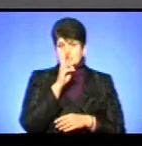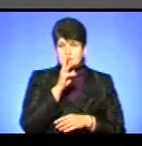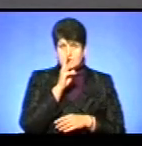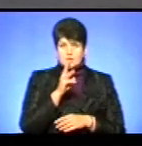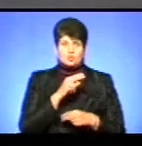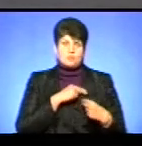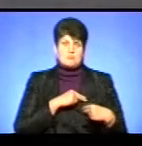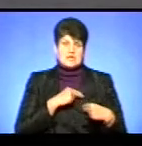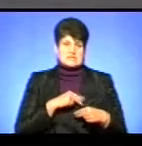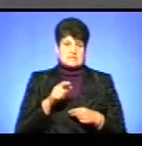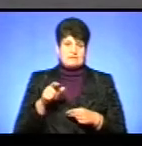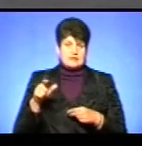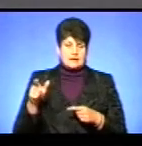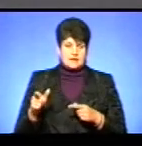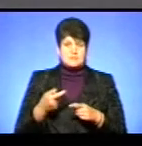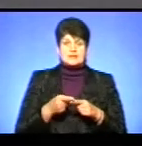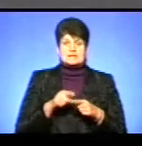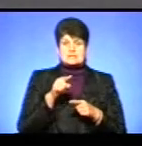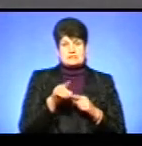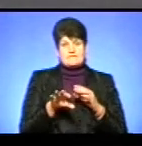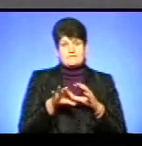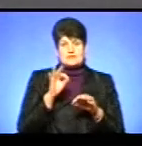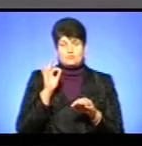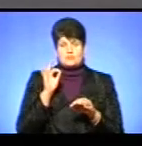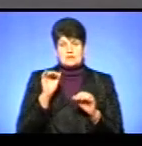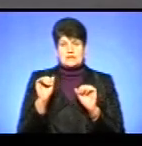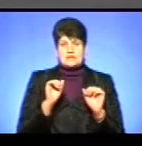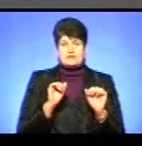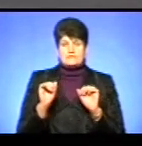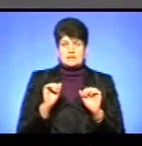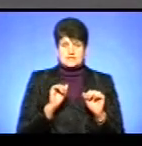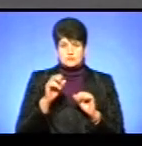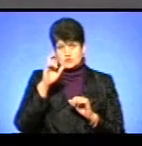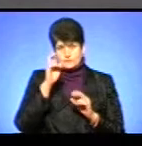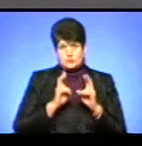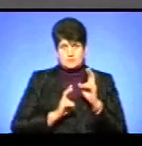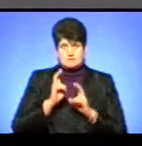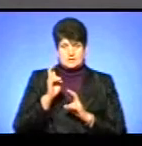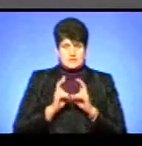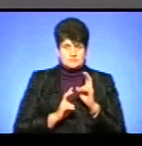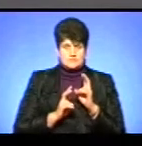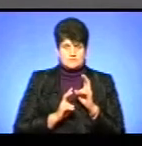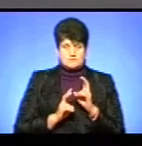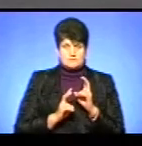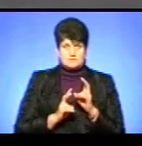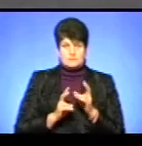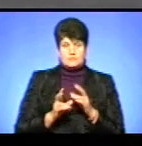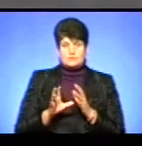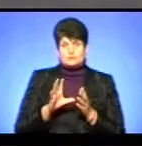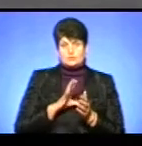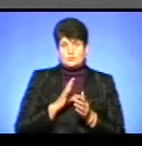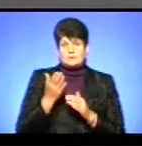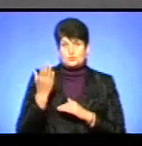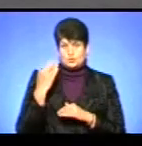працівникам. Перед таким вибором керівництво комунального підприємства постало минулого